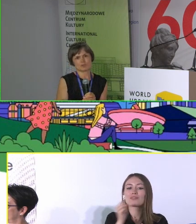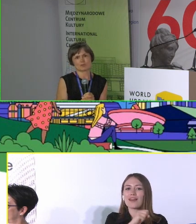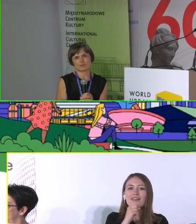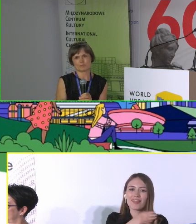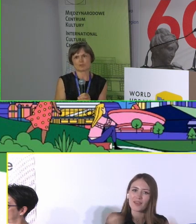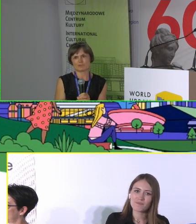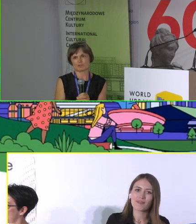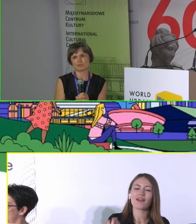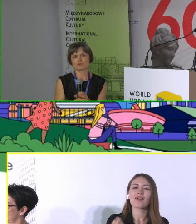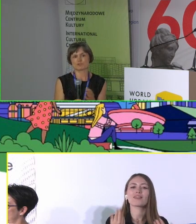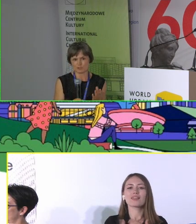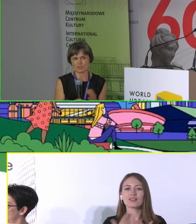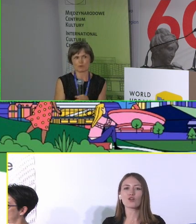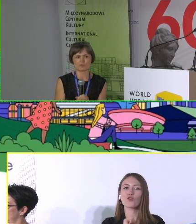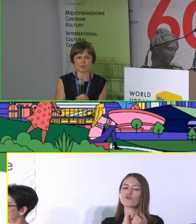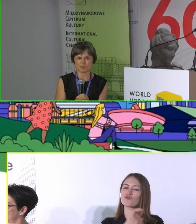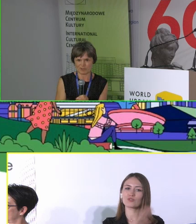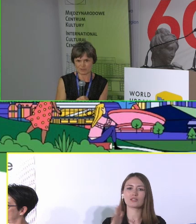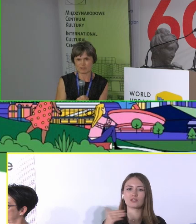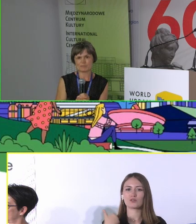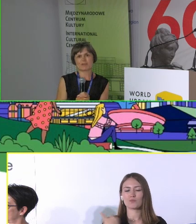ponieważ wszystko zostało wyszabrowane.